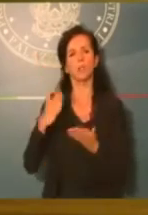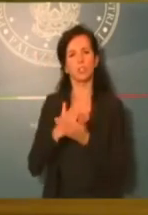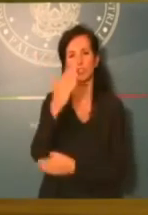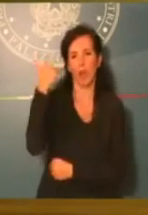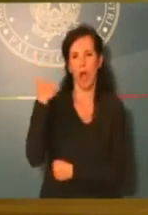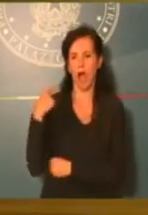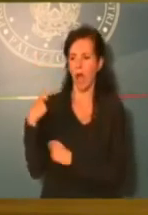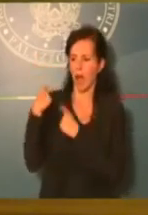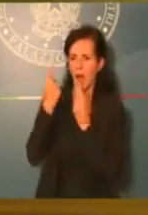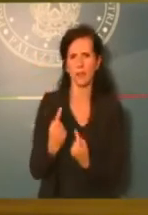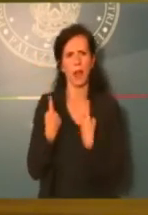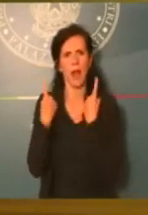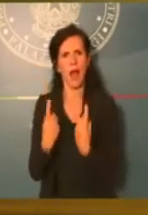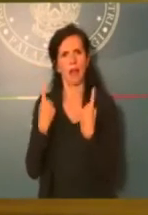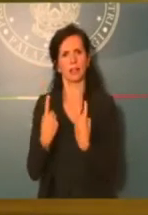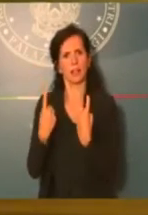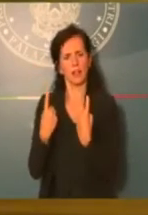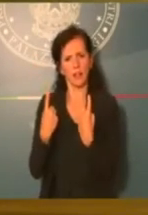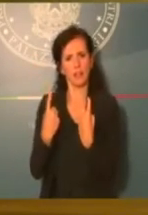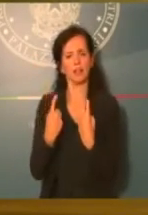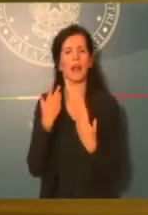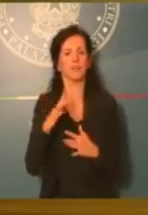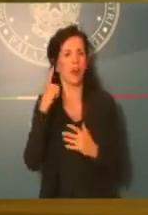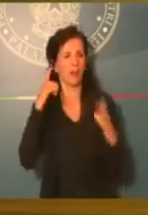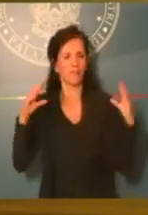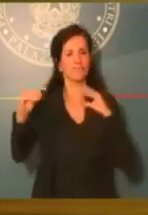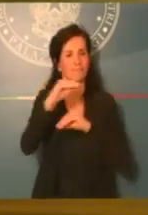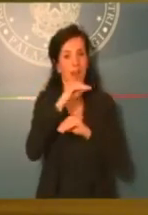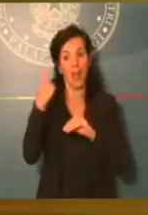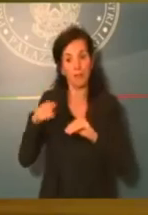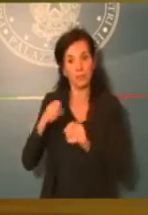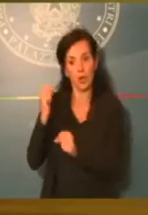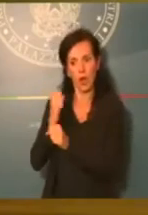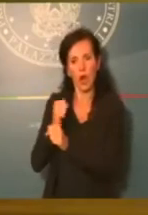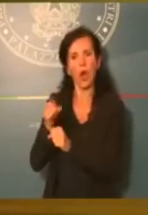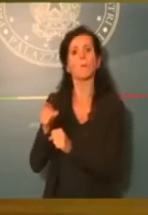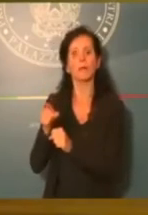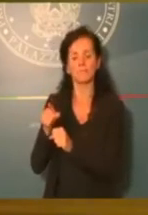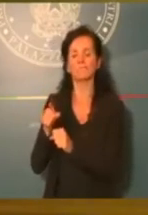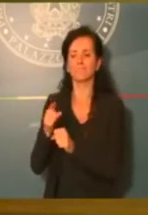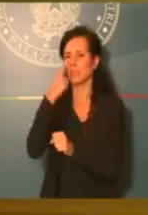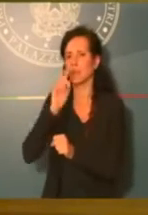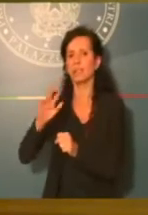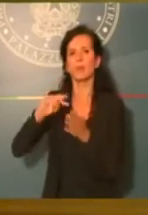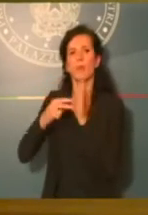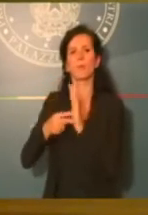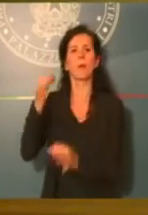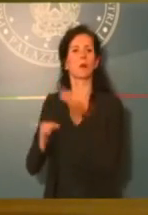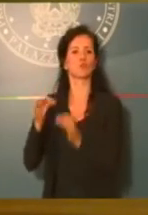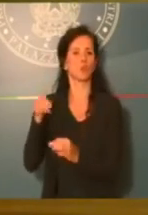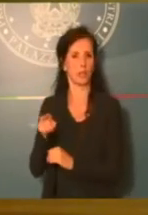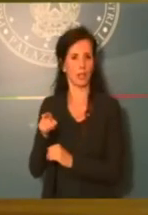leggiamo o sentiamo anche nel talk show. Ecco, quelle opere molto spesso hanno problemi di natura giuridica e quindi quella fattispecie